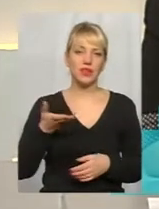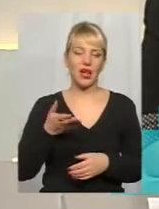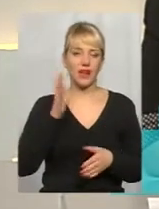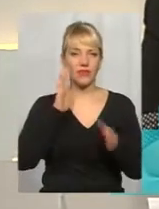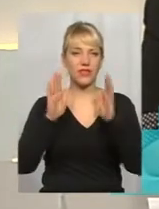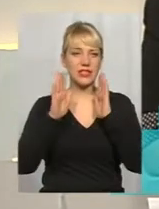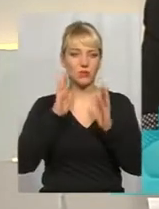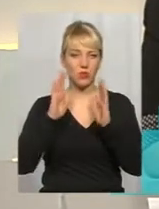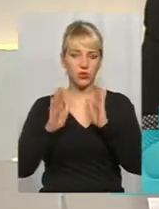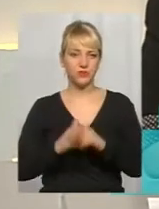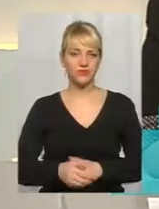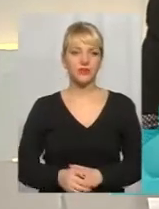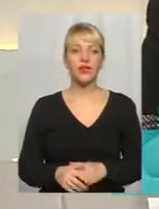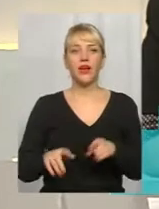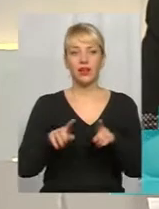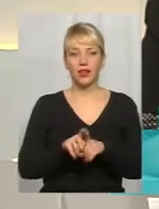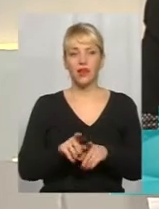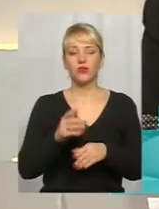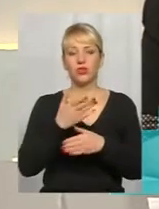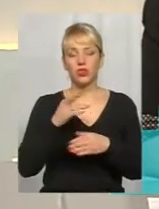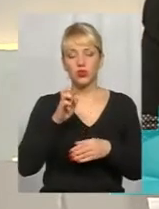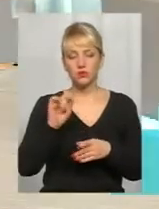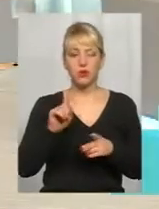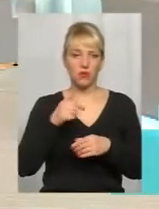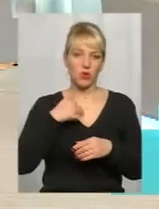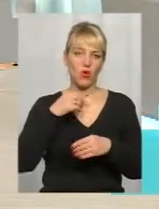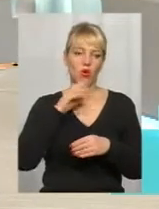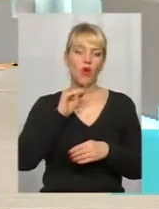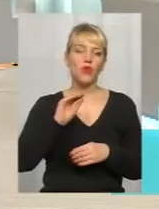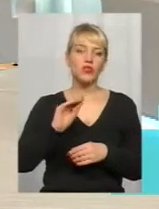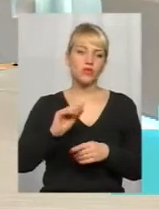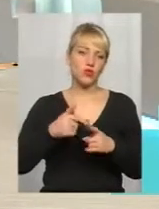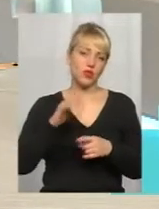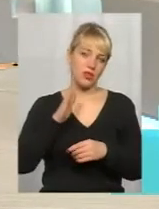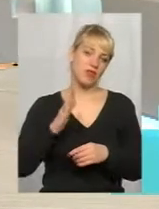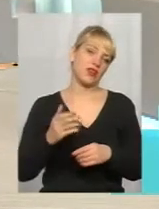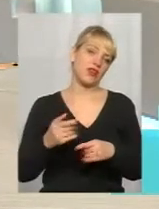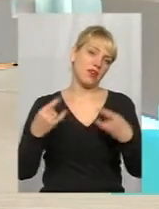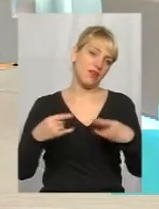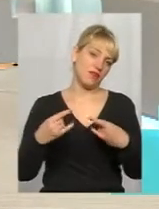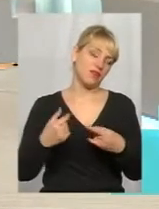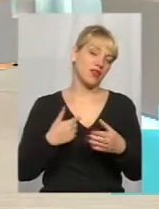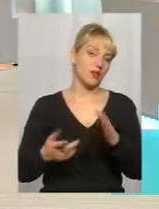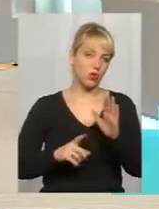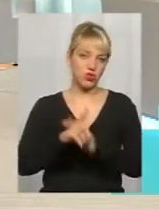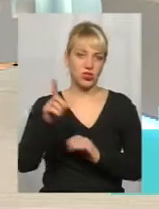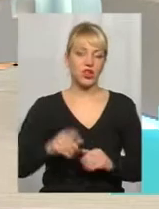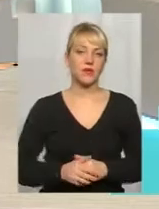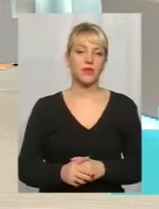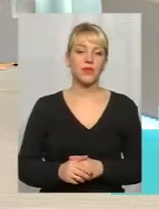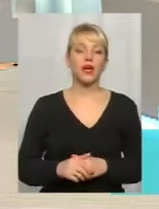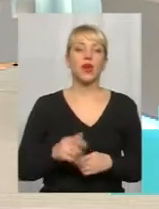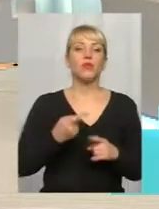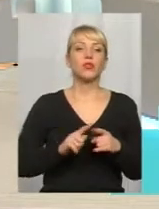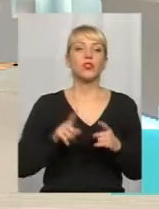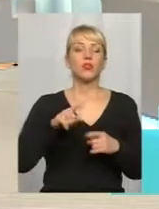мережі з Фейсбук. Також ми будемо їх озвучувати у прямому ефірі, тому долучайтесь, а ми починаємо. Пані Галино, напевно, про те,